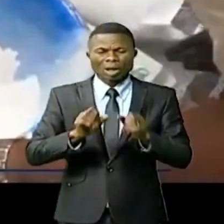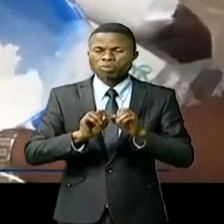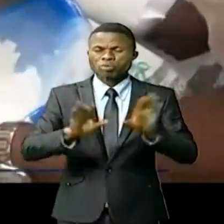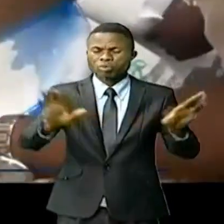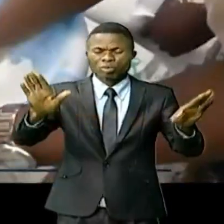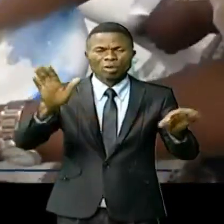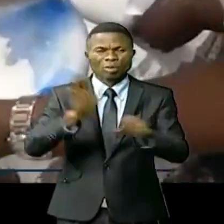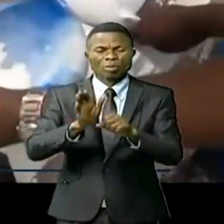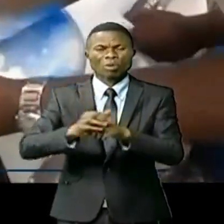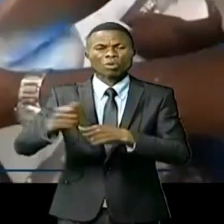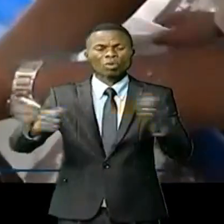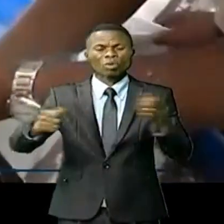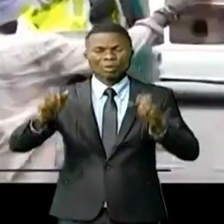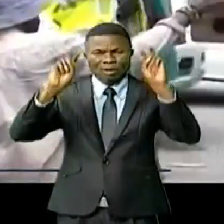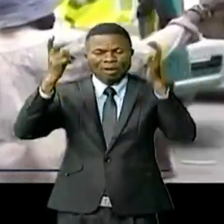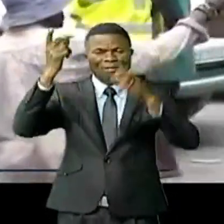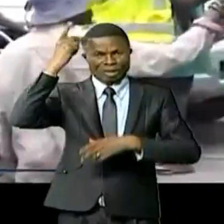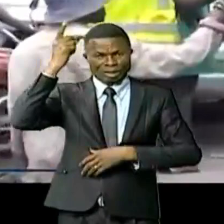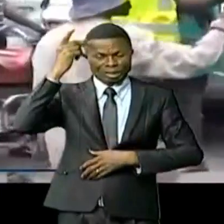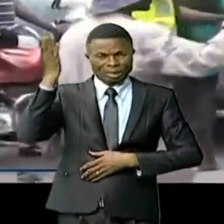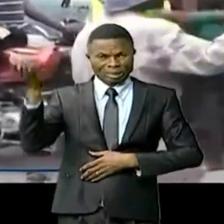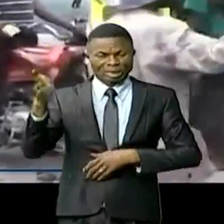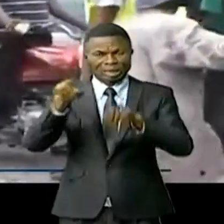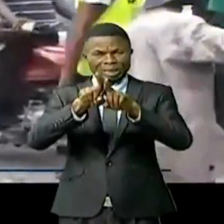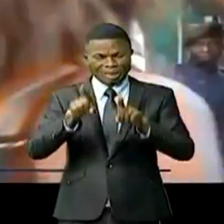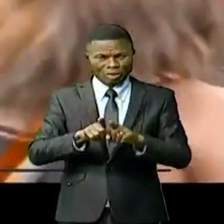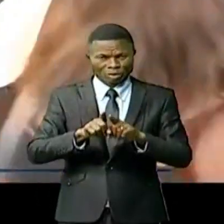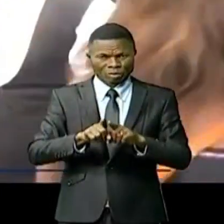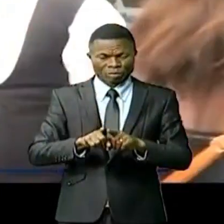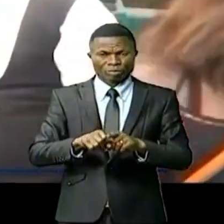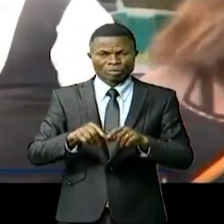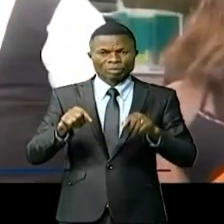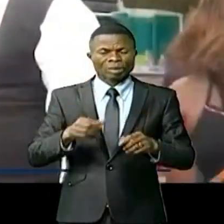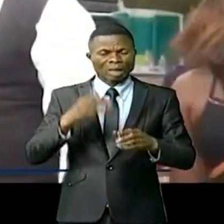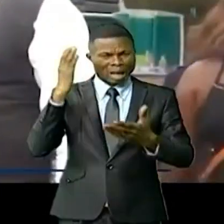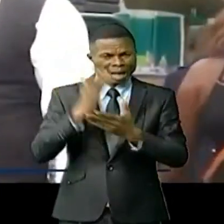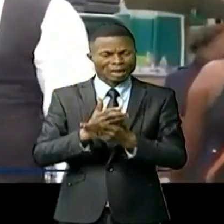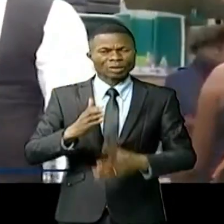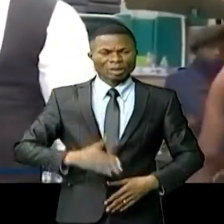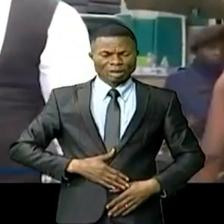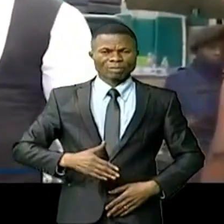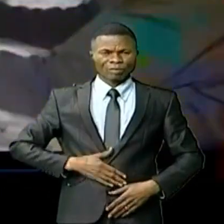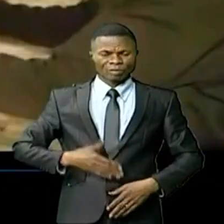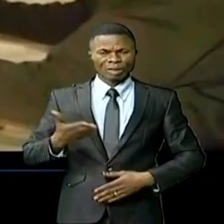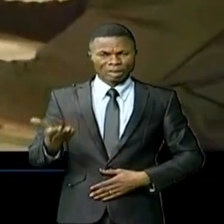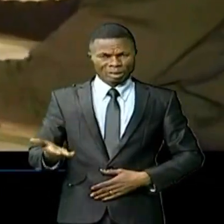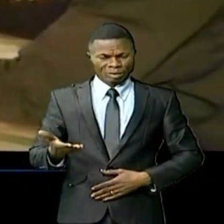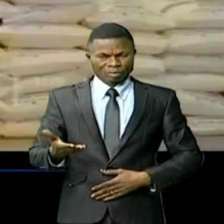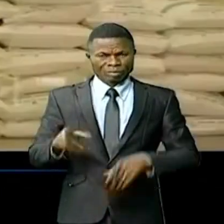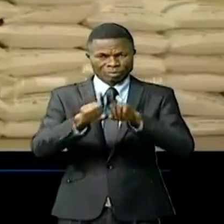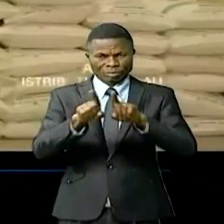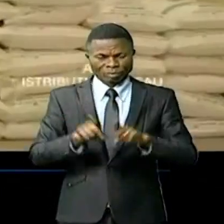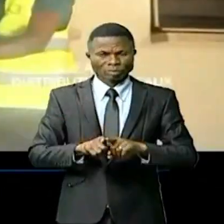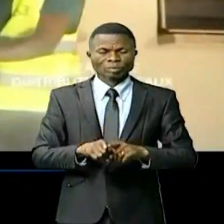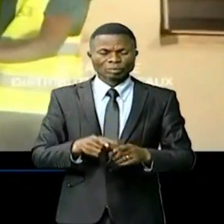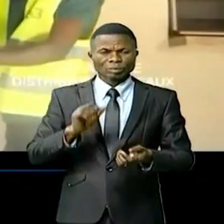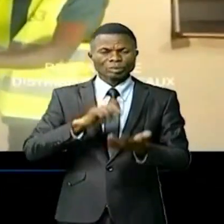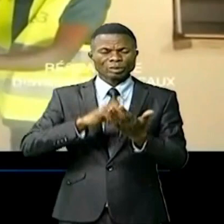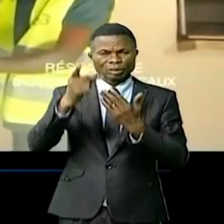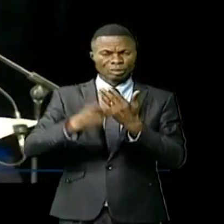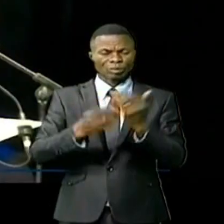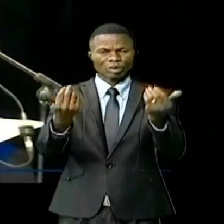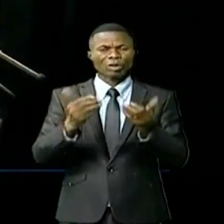dans les différents marchés très fréquentés de la ville de Kinshasa, visant à lutter contre l'insécurité alimentaire et la faim. Les programmes